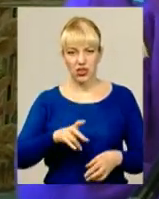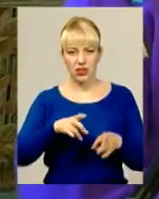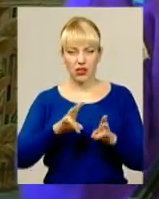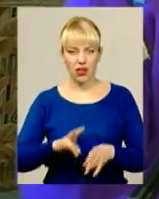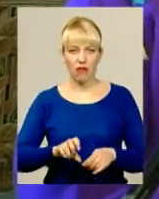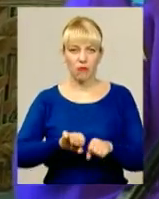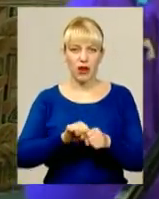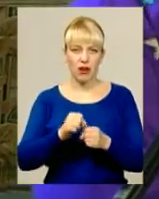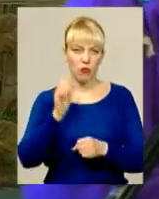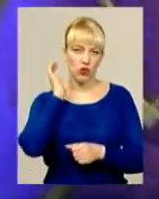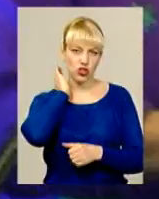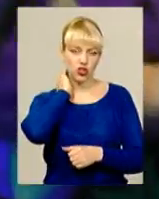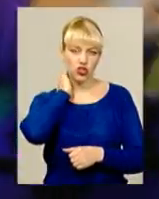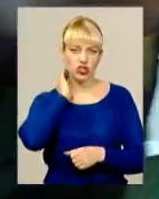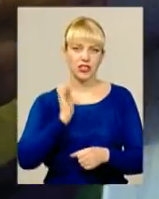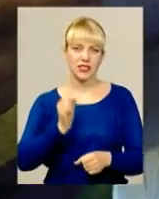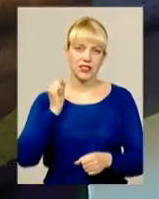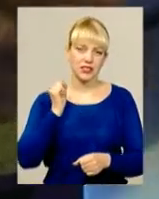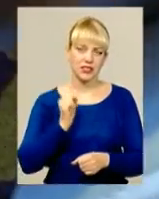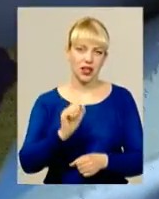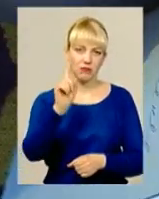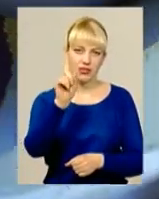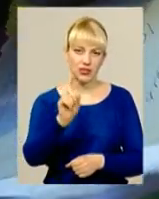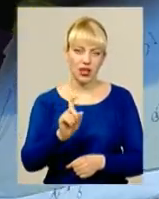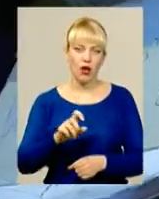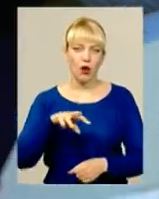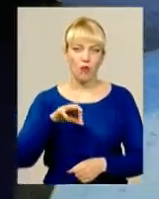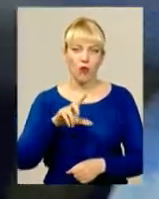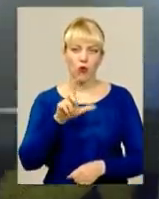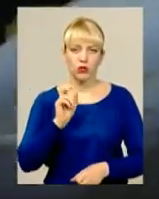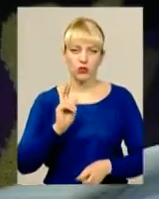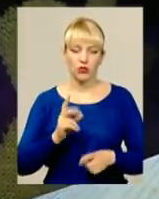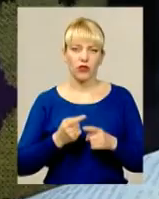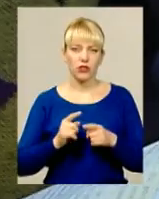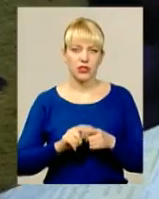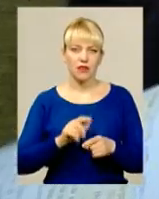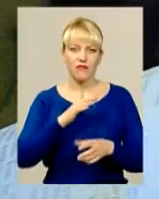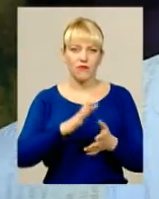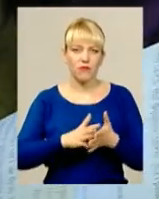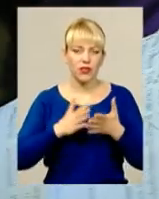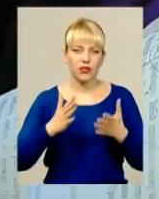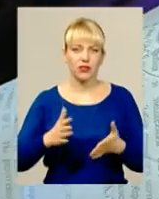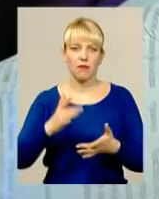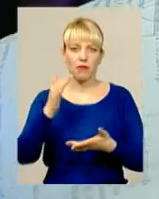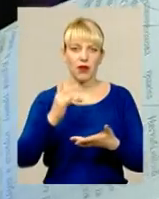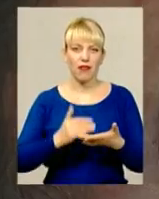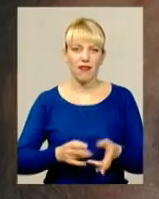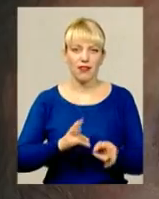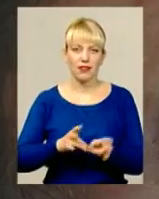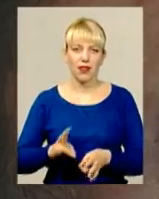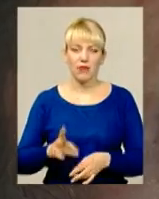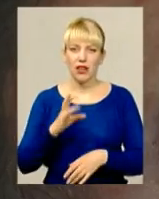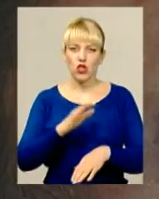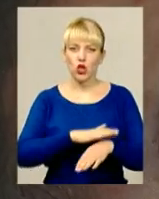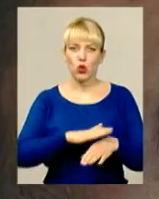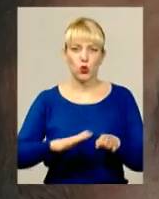шийного хребця, забій спинного мозку важкого ступеню. Ось далеко не повний перелік травм Миколи. Ані руки, ані ноги хлопця майже не